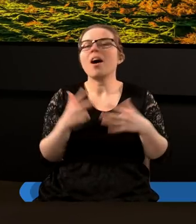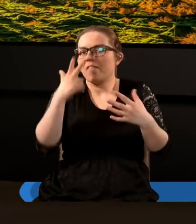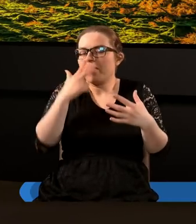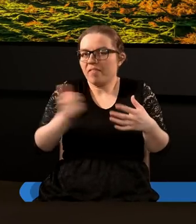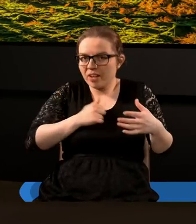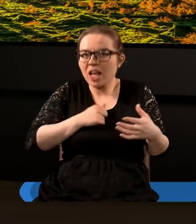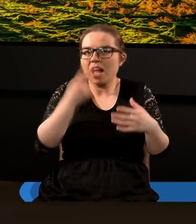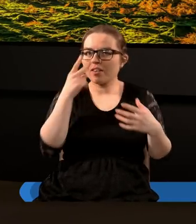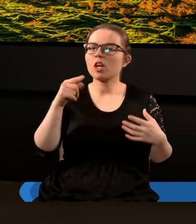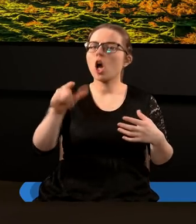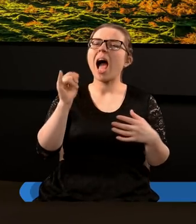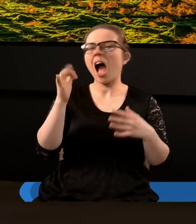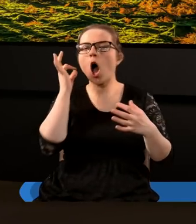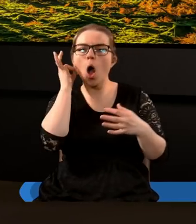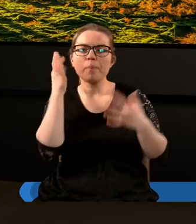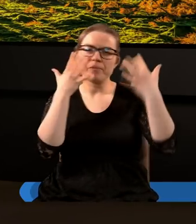wyraźnie tę kobietę